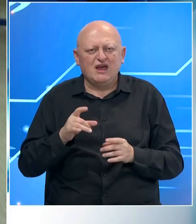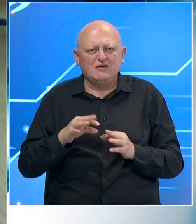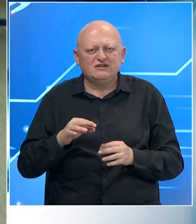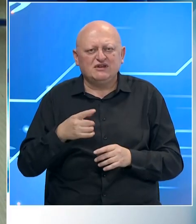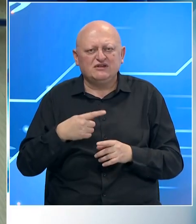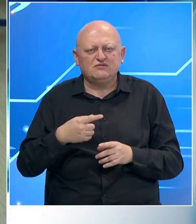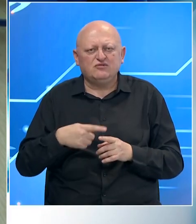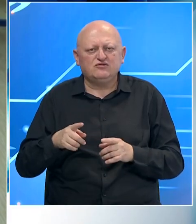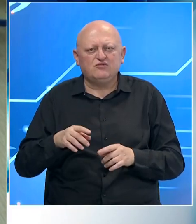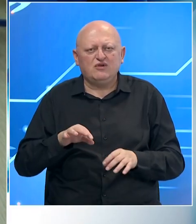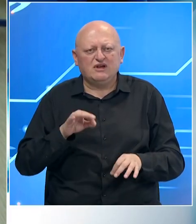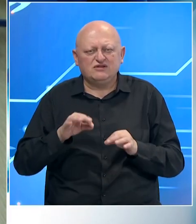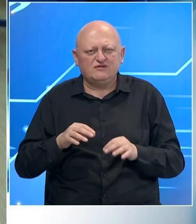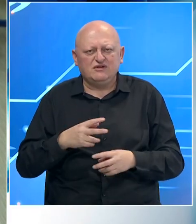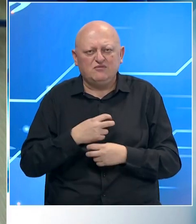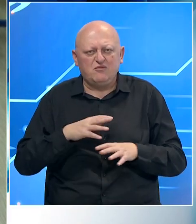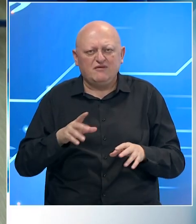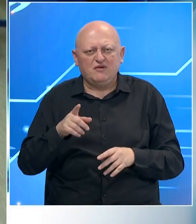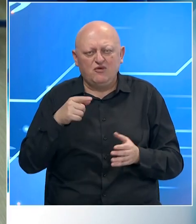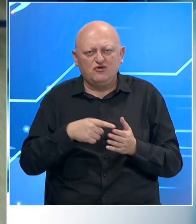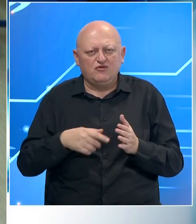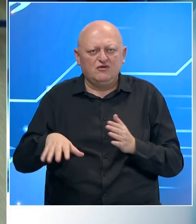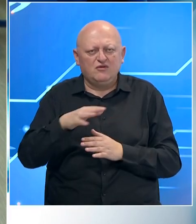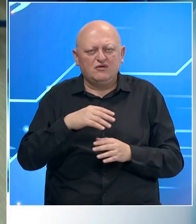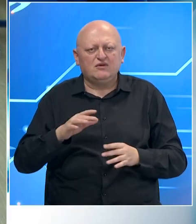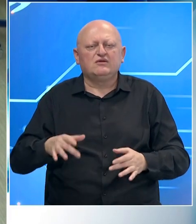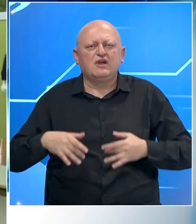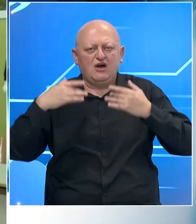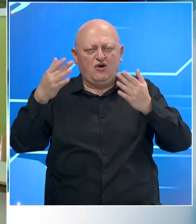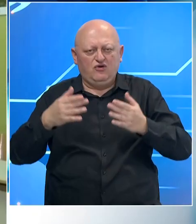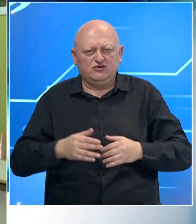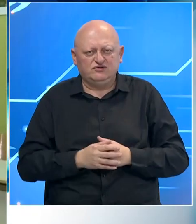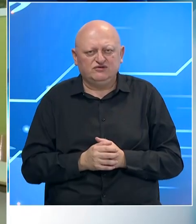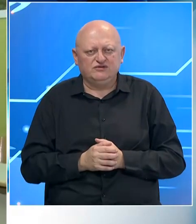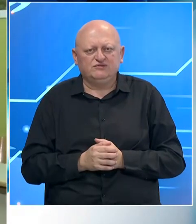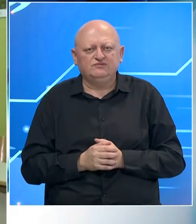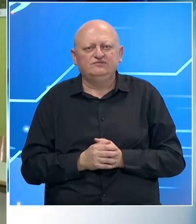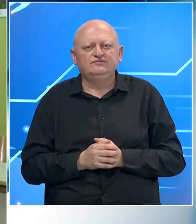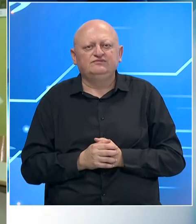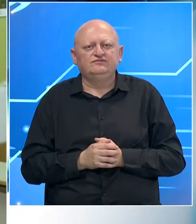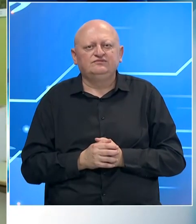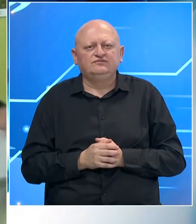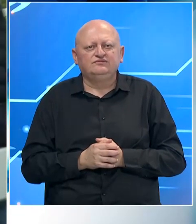i Jablanica izbori su zbog katastrofalnih poplava koji su pogodila ova područja prolongirani.